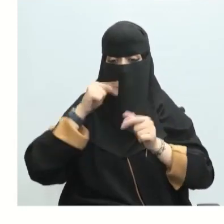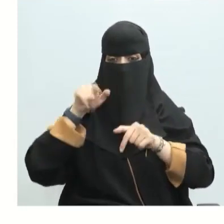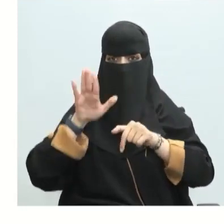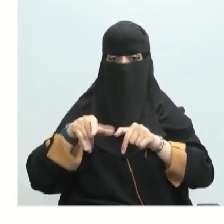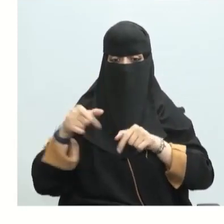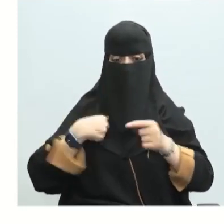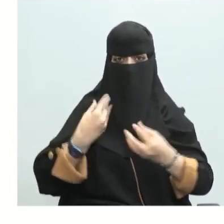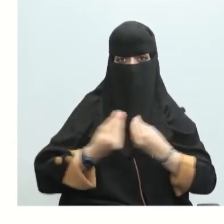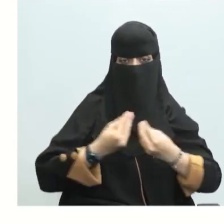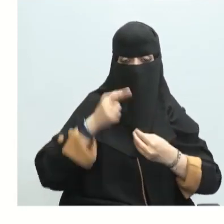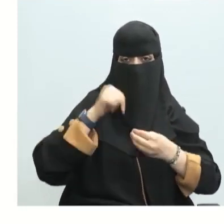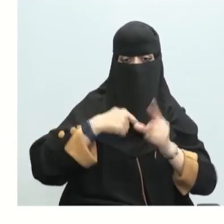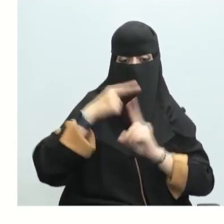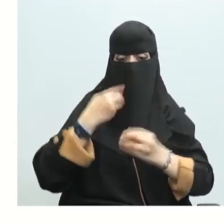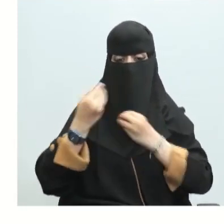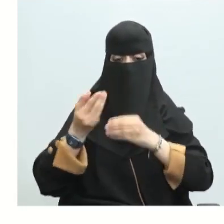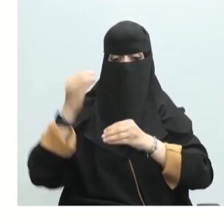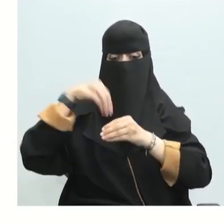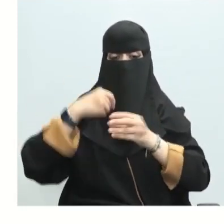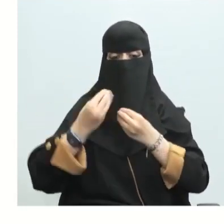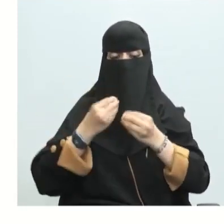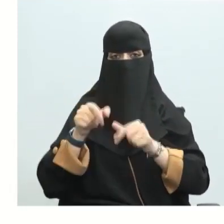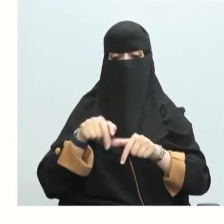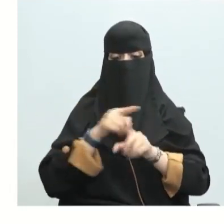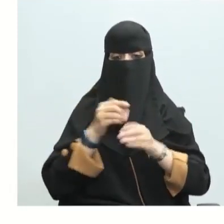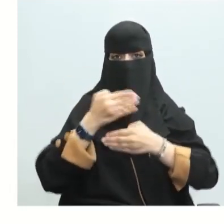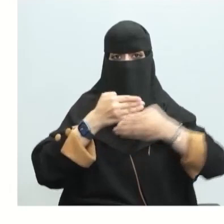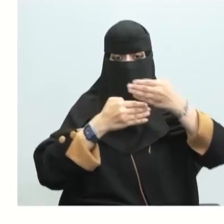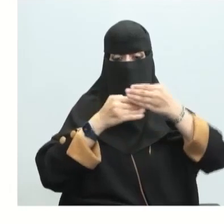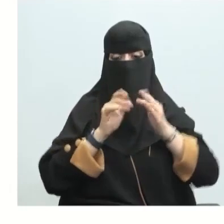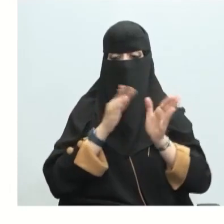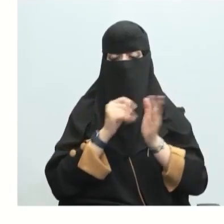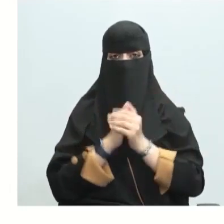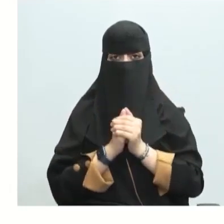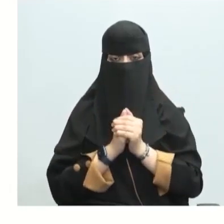لهذا التفاعل الحراري أو حرارة التكوين القياسية للمركب أو